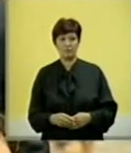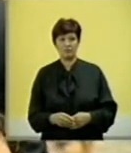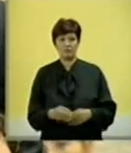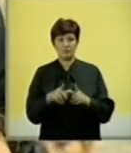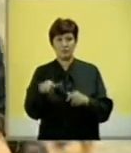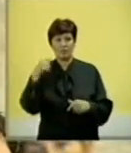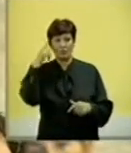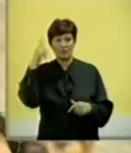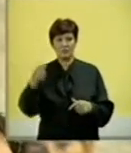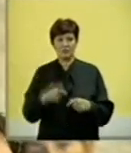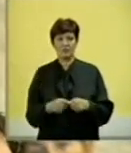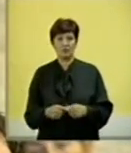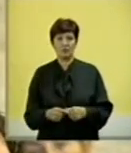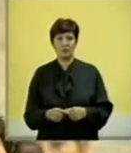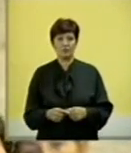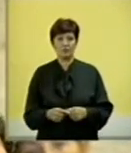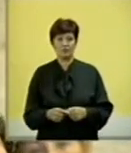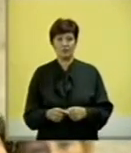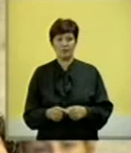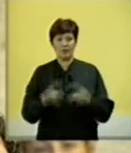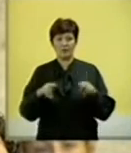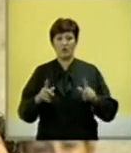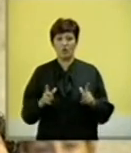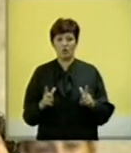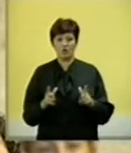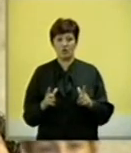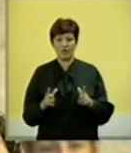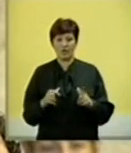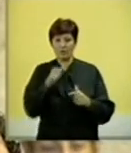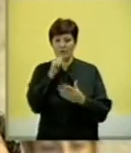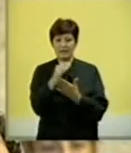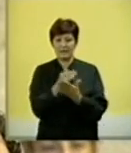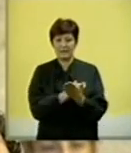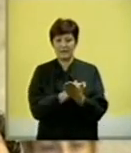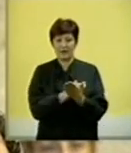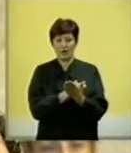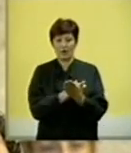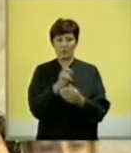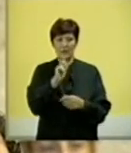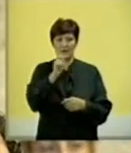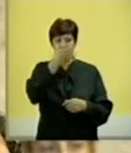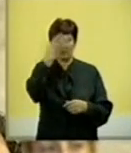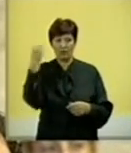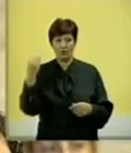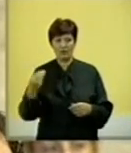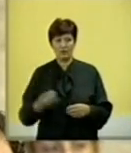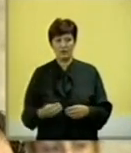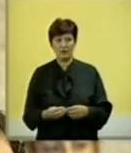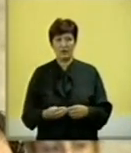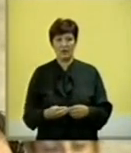U tom smislu svakako da očekujem da se i zakon, a ne zaboravite da